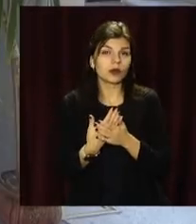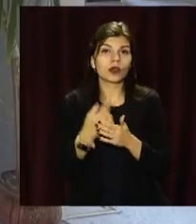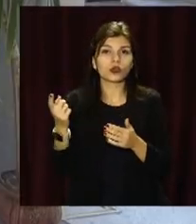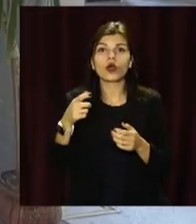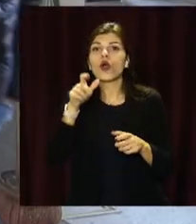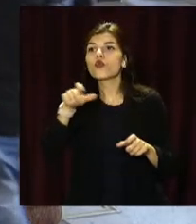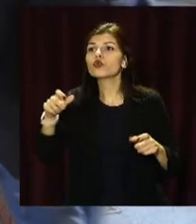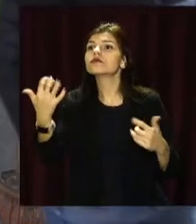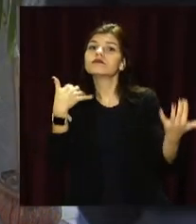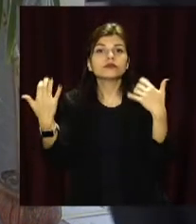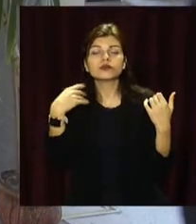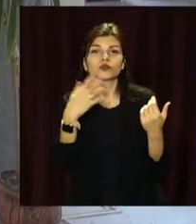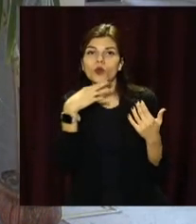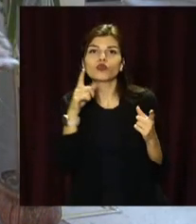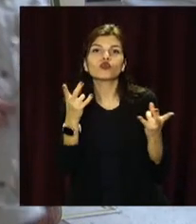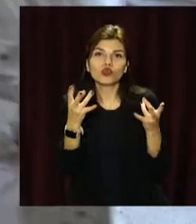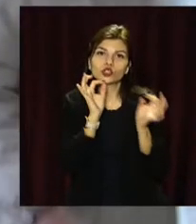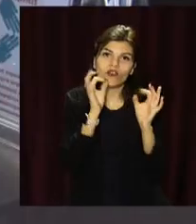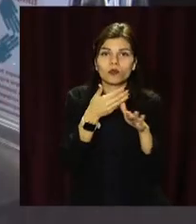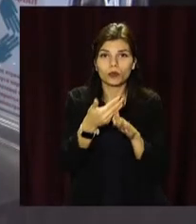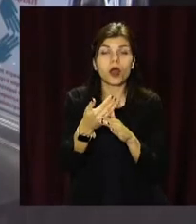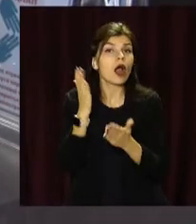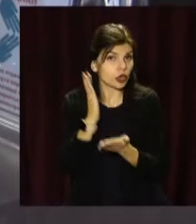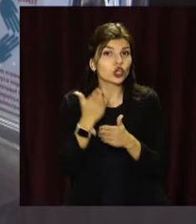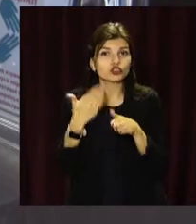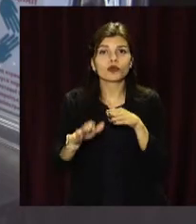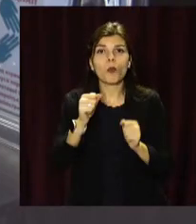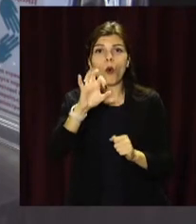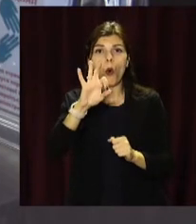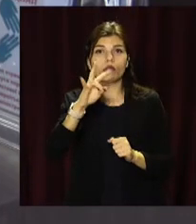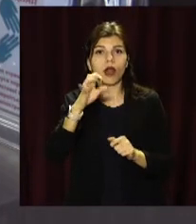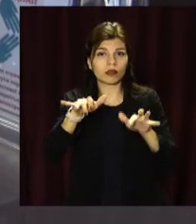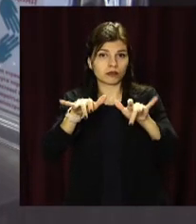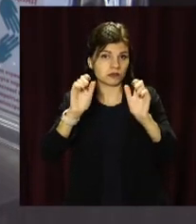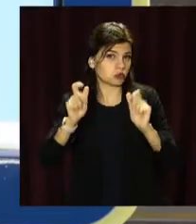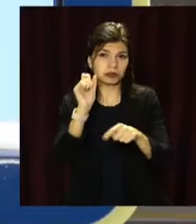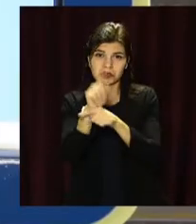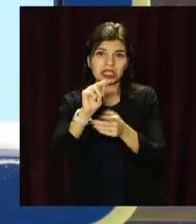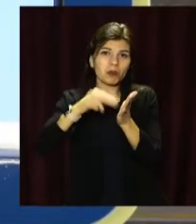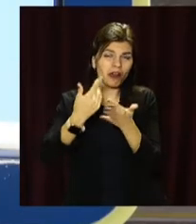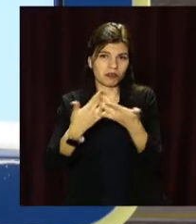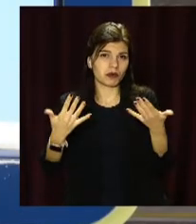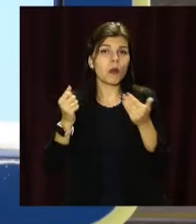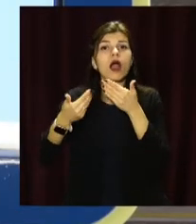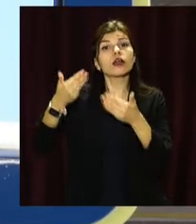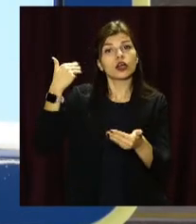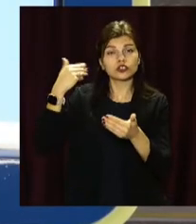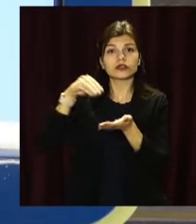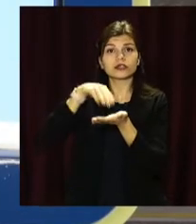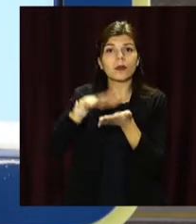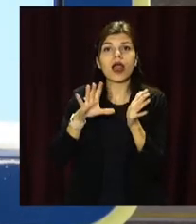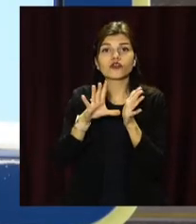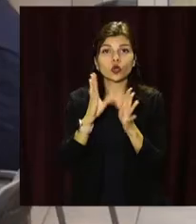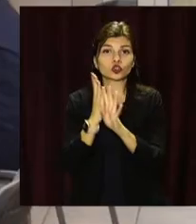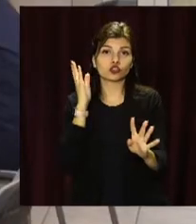майже тисячі містян. Частину послуг можна отримати онлайн. Крім того, щоб заощаджувати час, можна попередньо записатися на прийом в